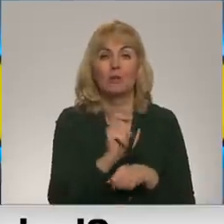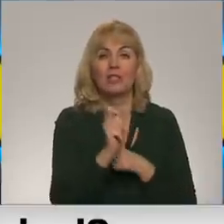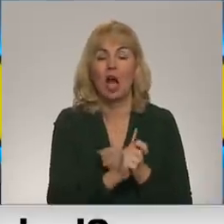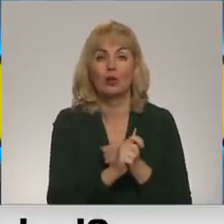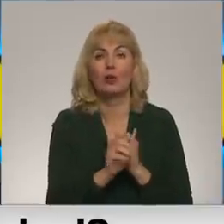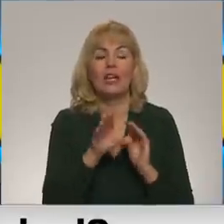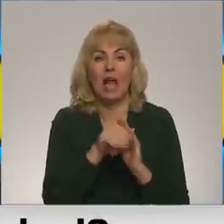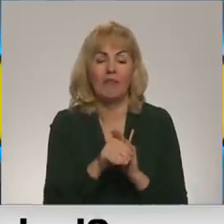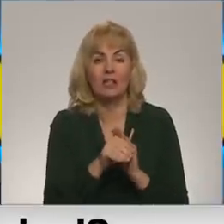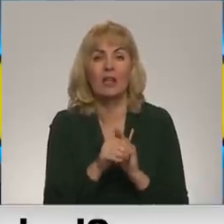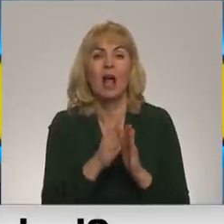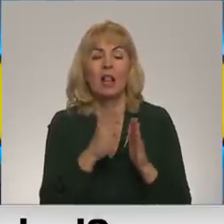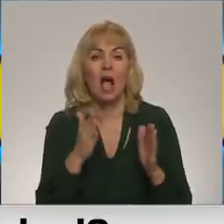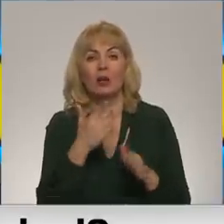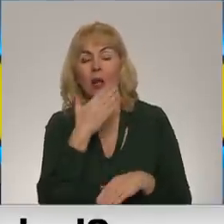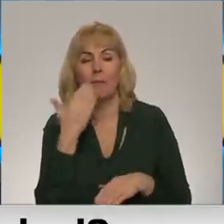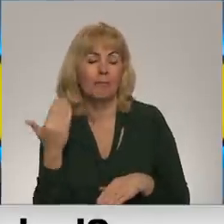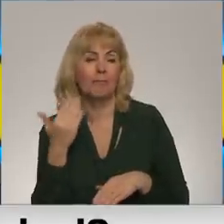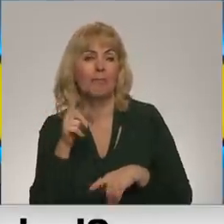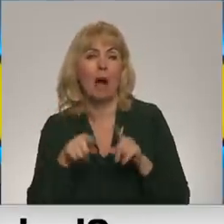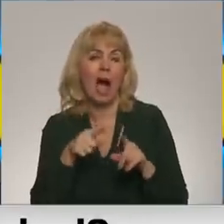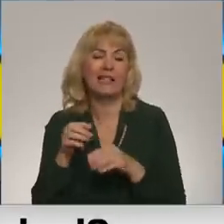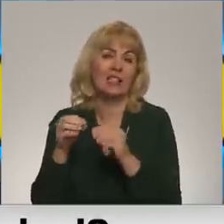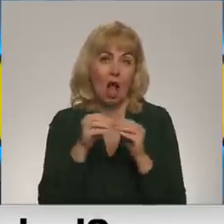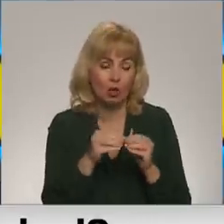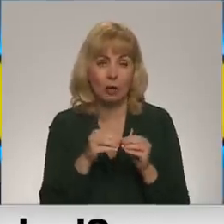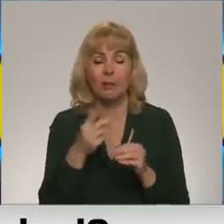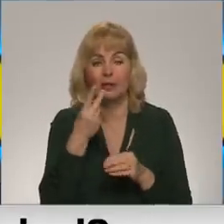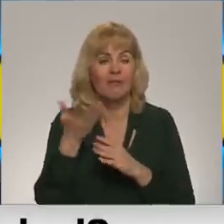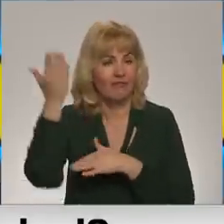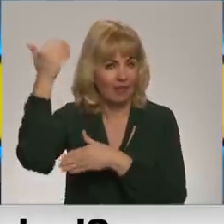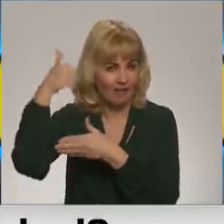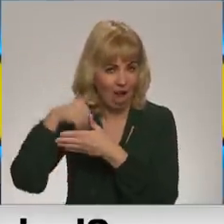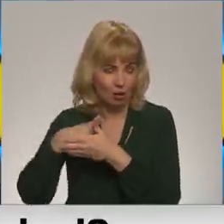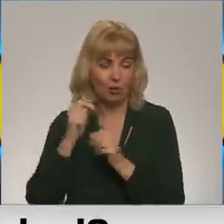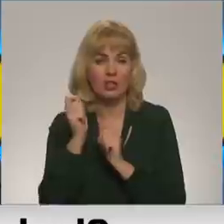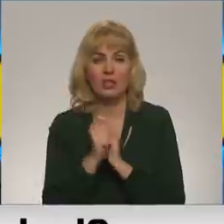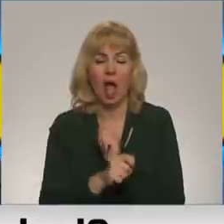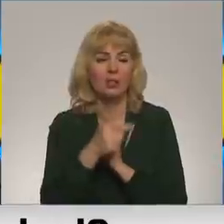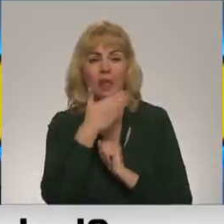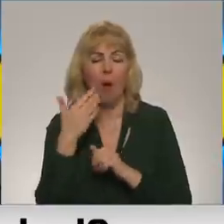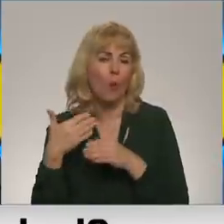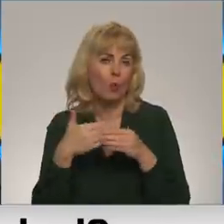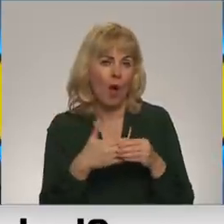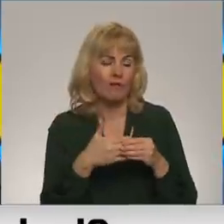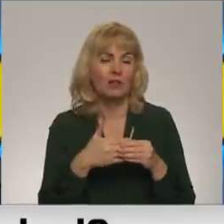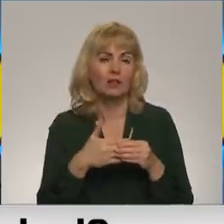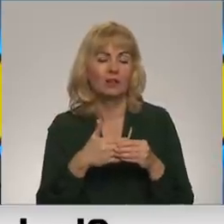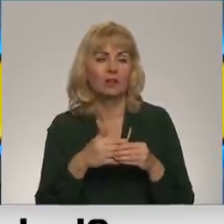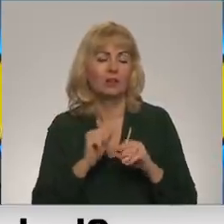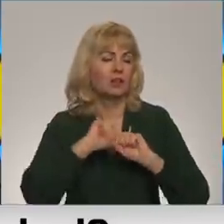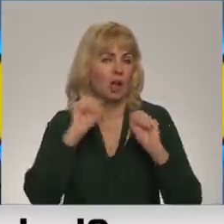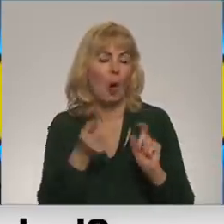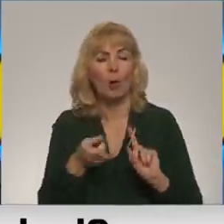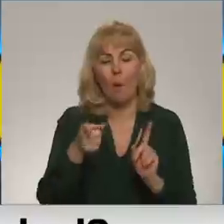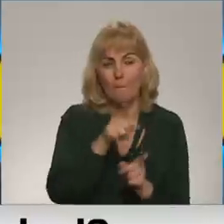nekā nevienvalsti pēdējos pārdesmit gados. Bet, ja mēs skatāmies zvēsturi, sankcijas nekad nav novadušas pie strauvas režīma maiņas. Tas,